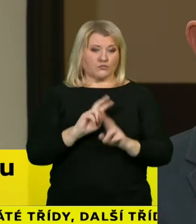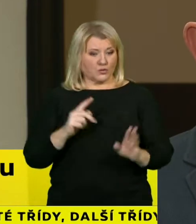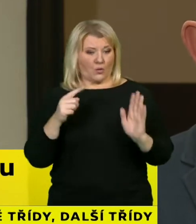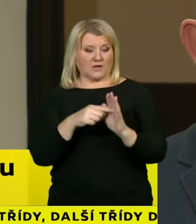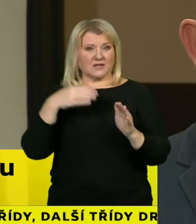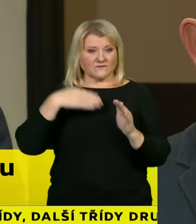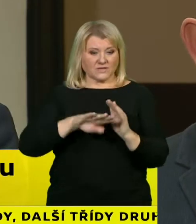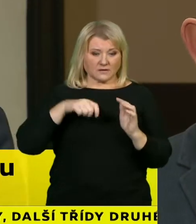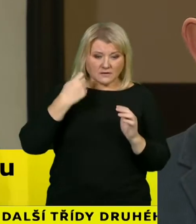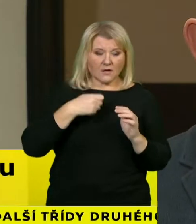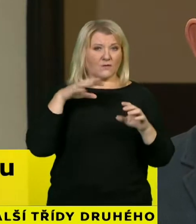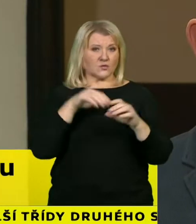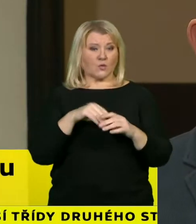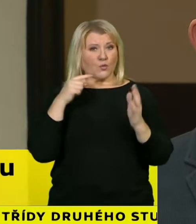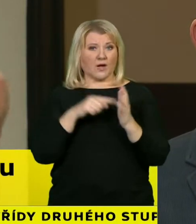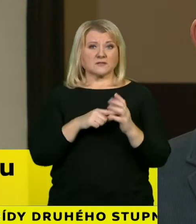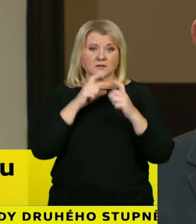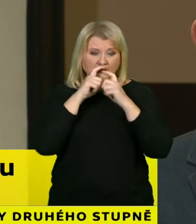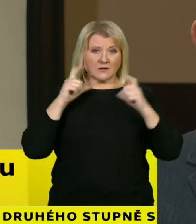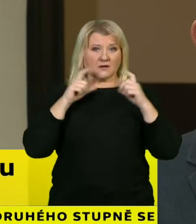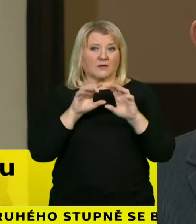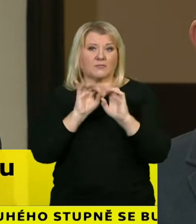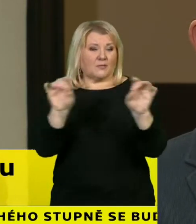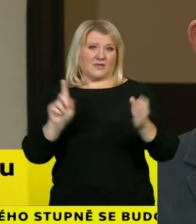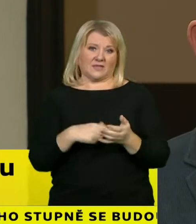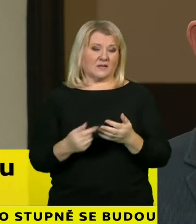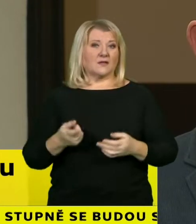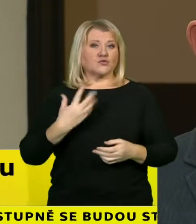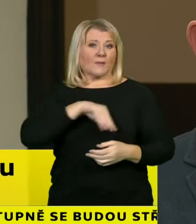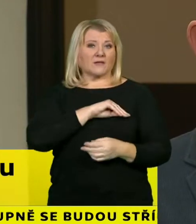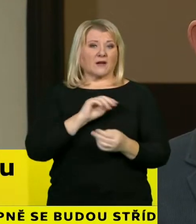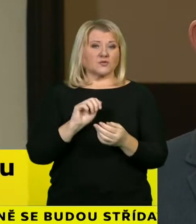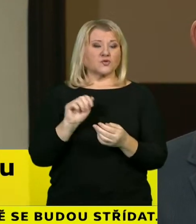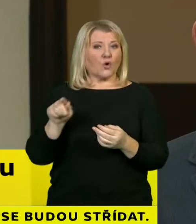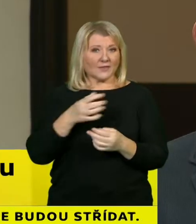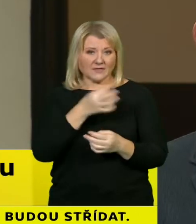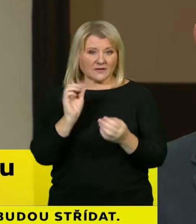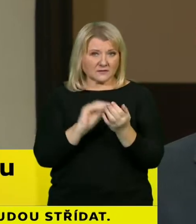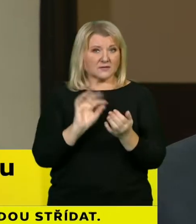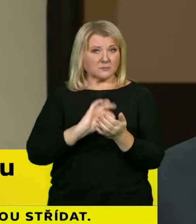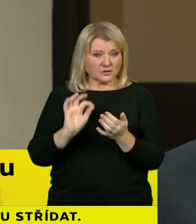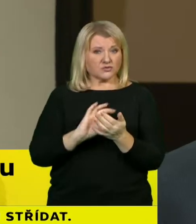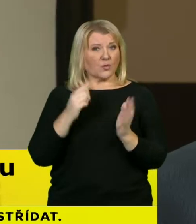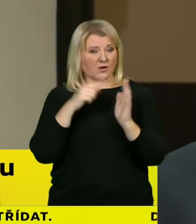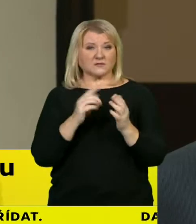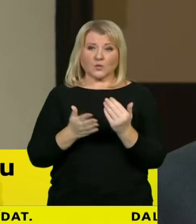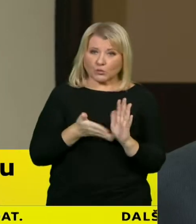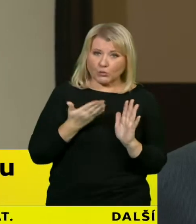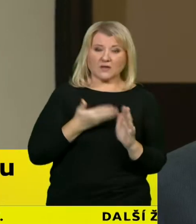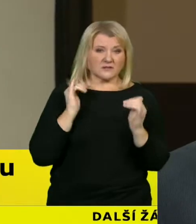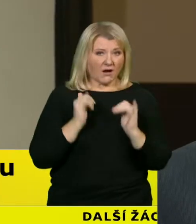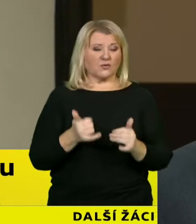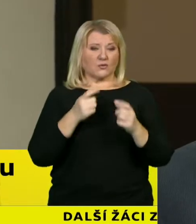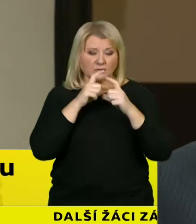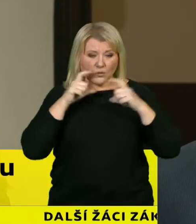ukazuje, že k tomu šíření při rouškách nedochází, zpracované španělským denníkem El Pají. A já bych to obrátil pozitivně. Prosím všechny rodiče,